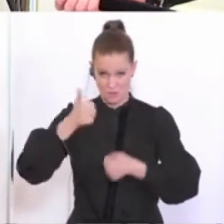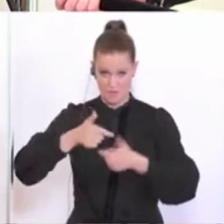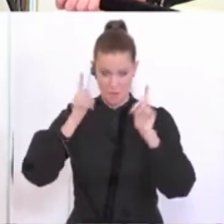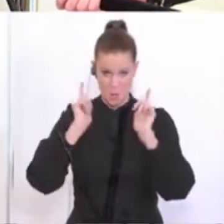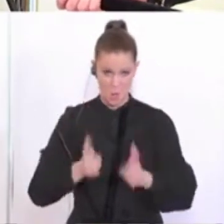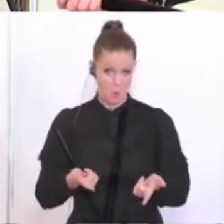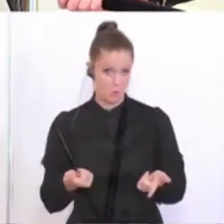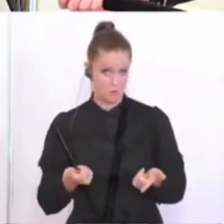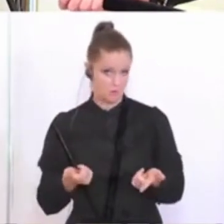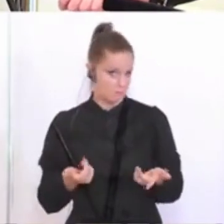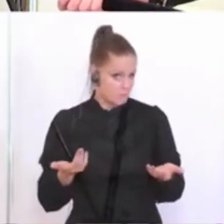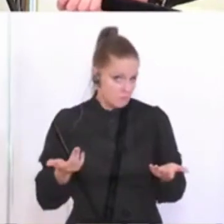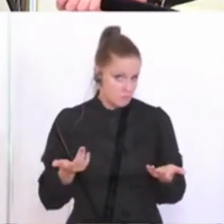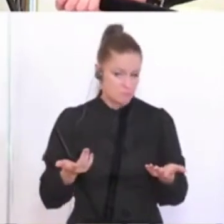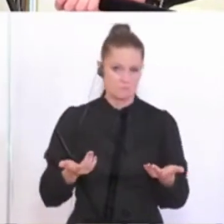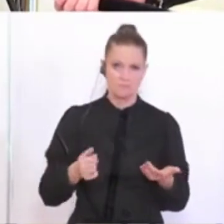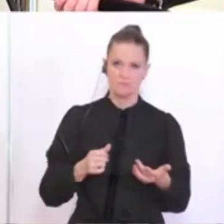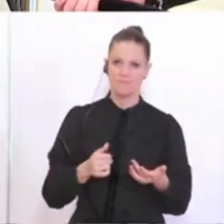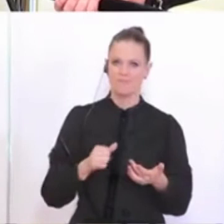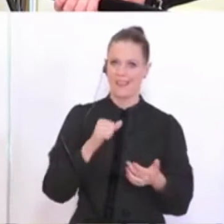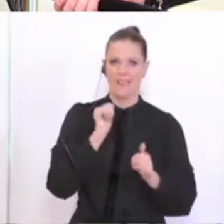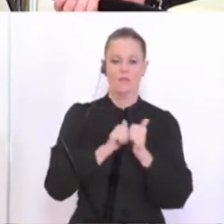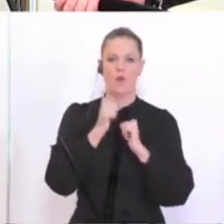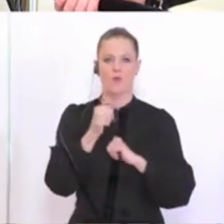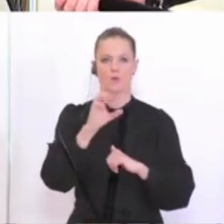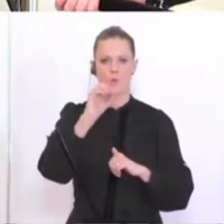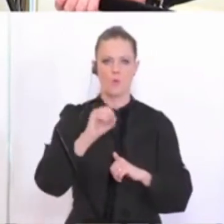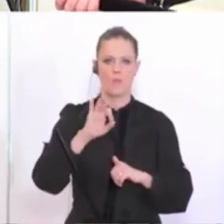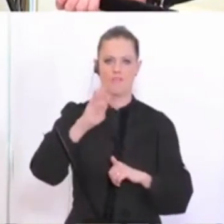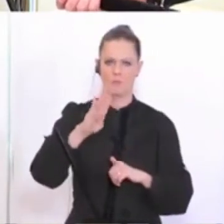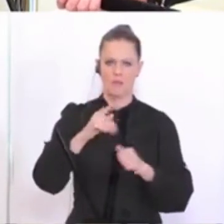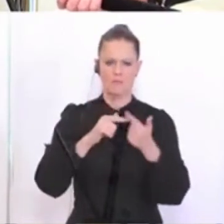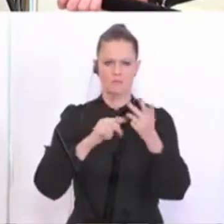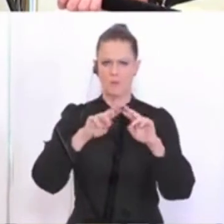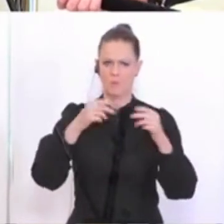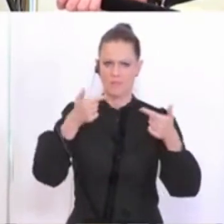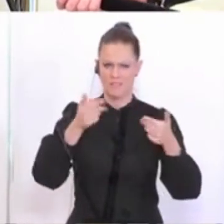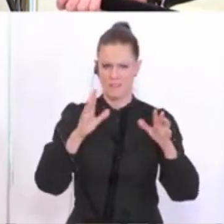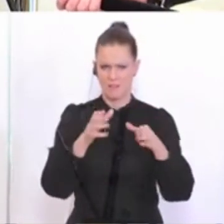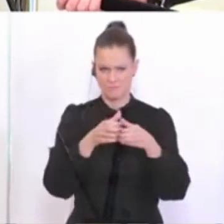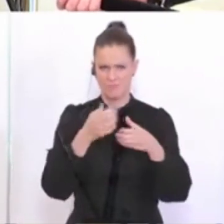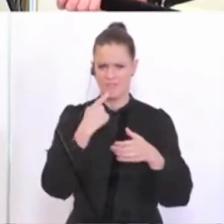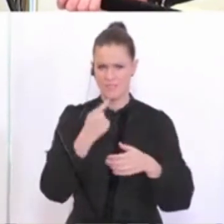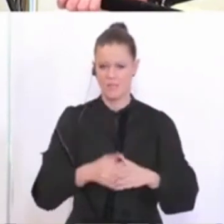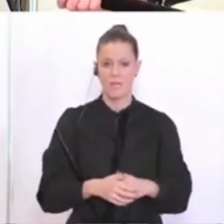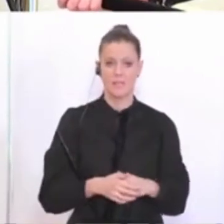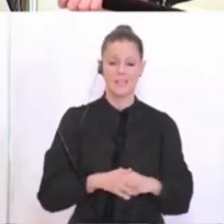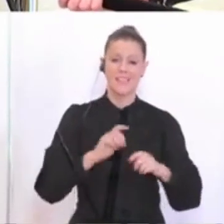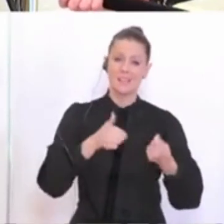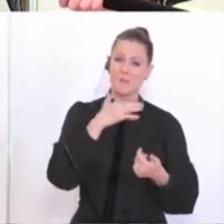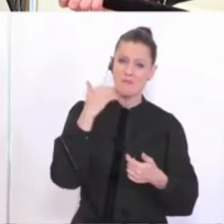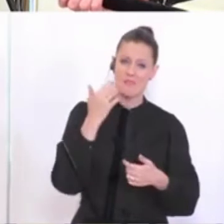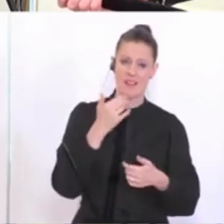jetzt wirklich zeitlich ganz konkret, jetzt ohne vorwegzunehmen, was jetzt ÖFB-Präsidium und Bundesliga sagt. Und das andere, es gibt sehr viele Kinder und